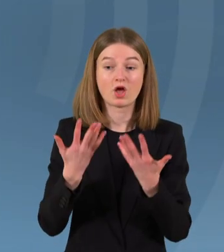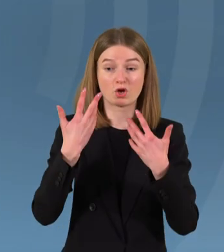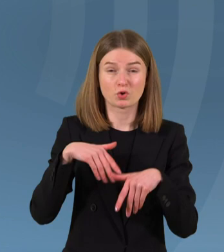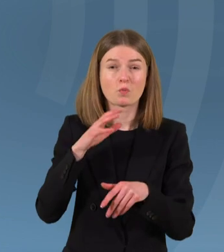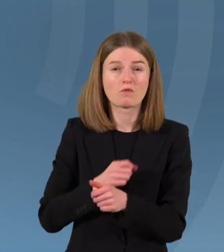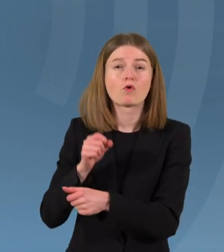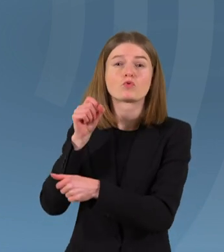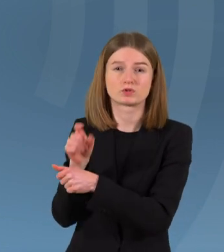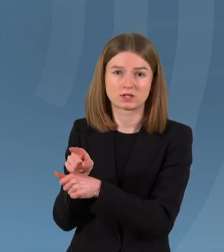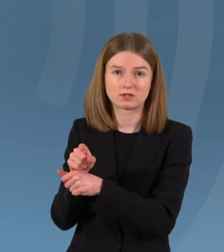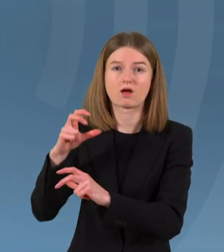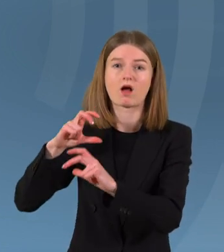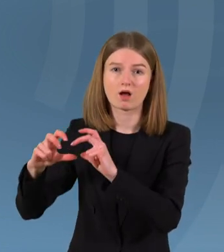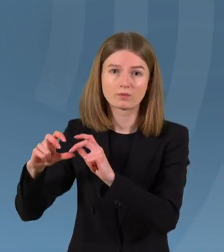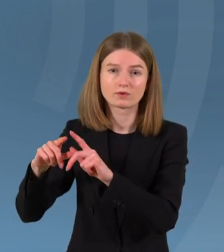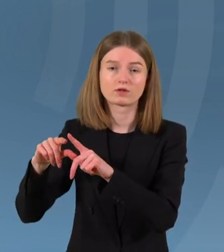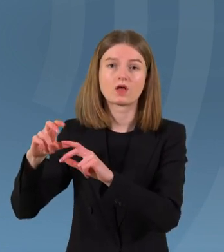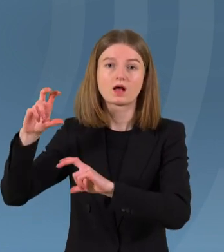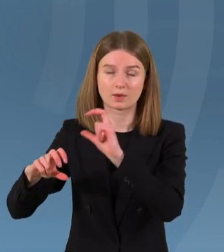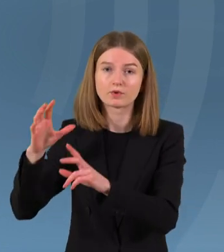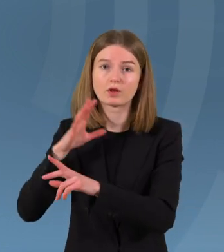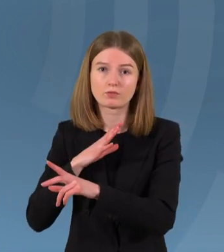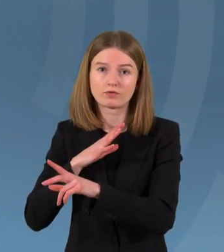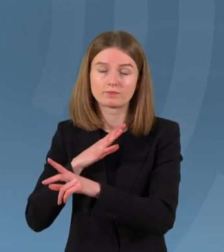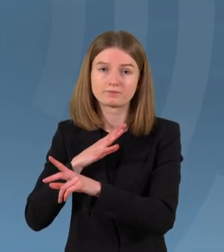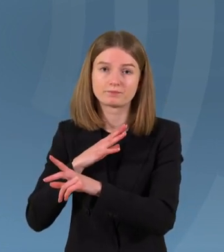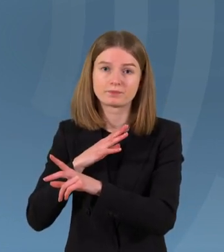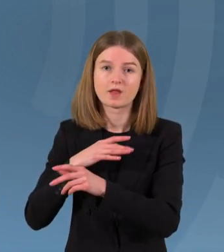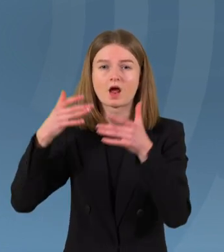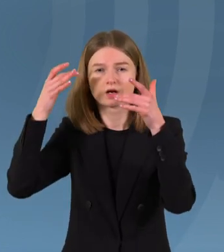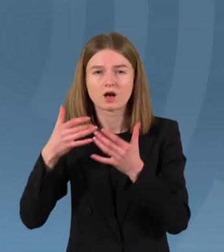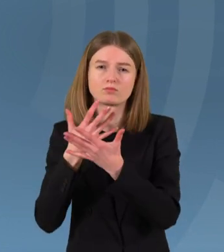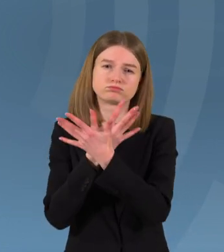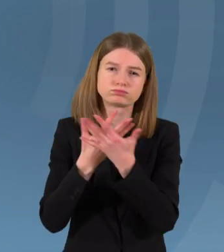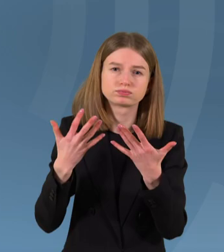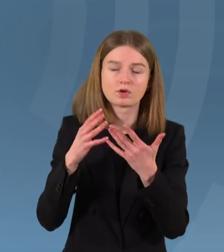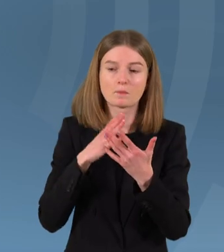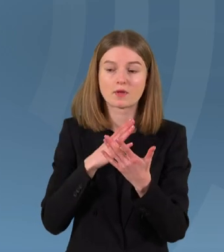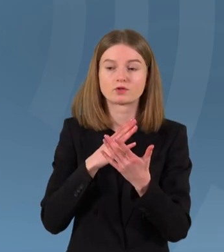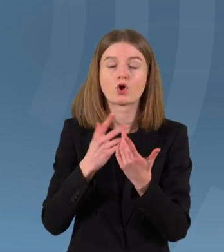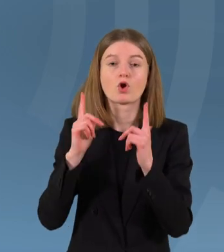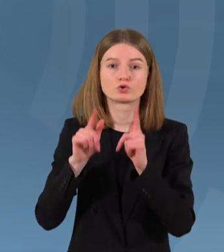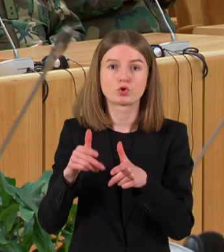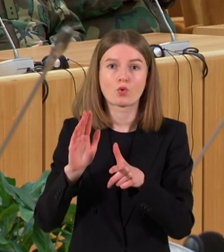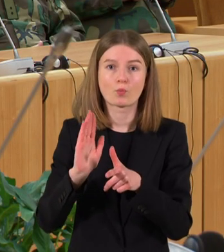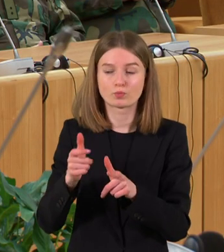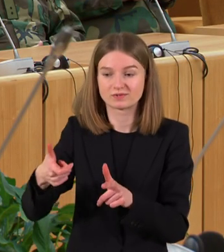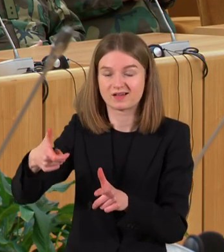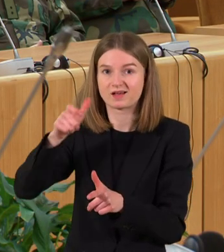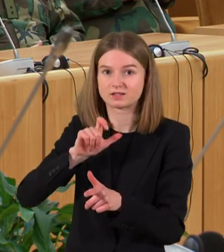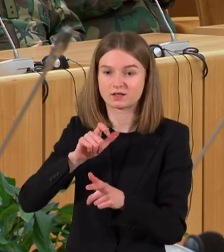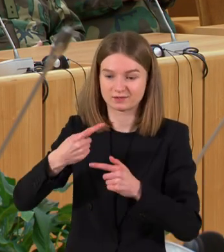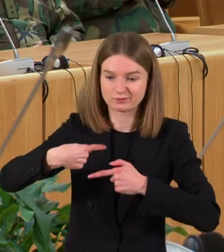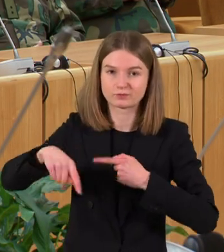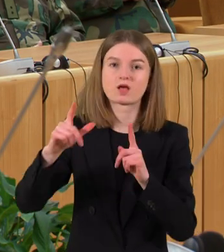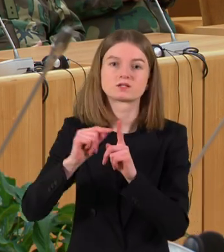gamyklai, vėlgi prognozijas yra tokios, kad tik šitų metų spalio mėnesį atkeliausi iki Šaulių sąjungos.